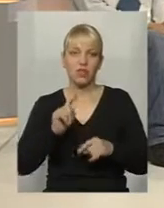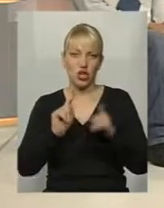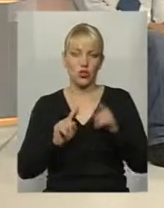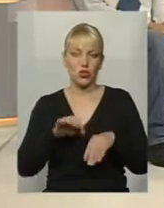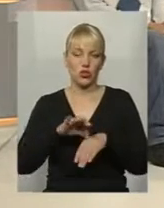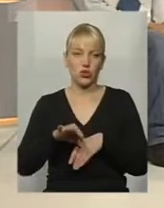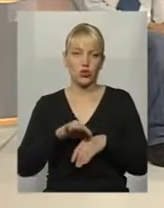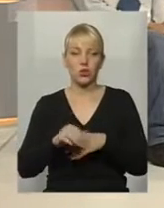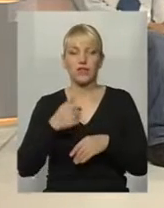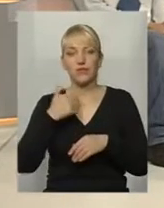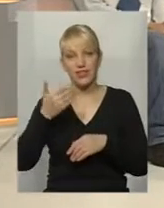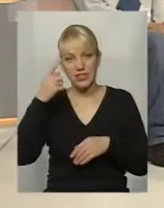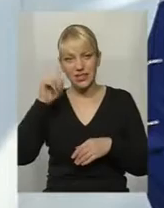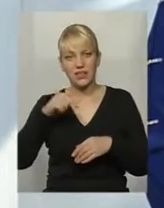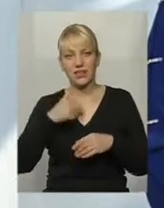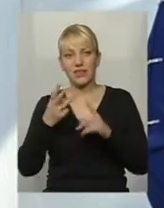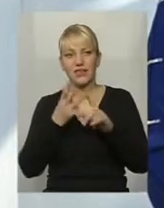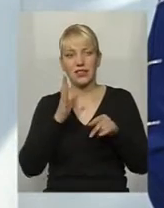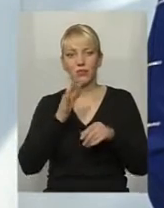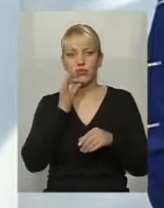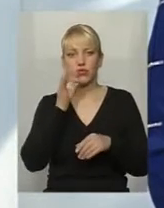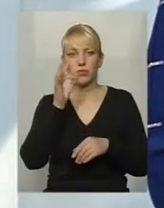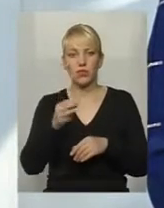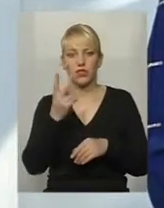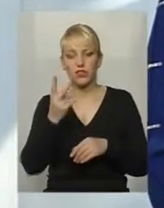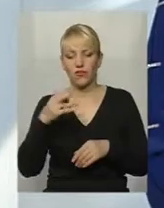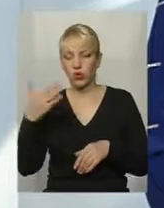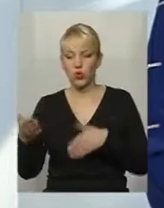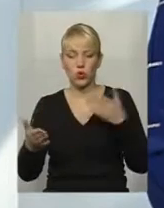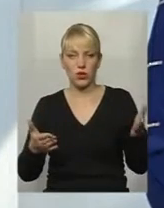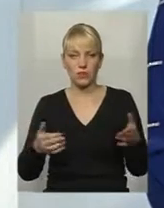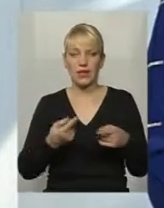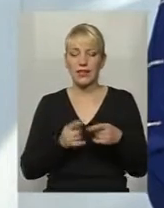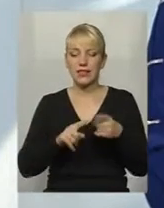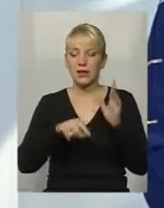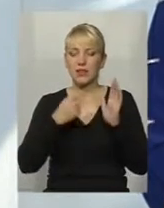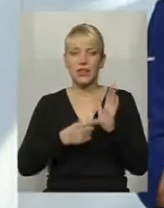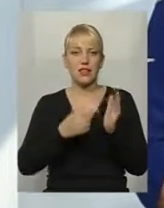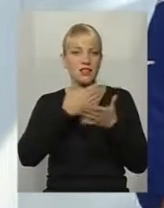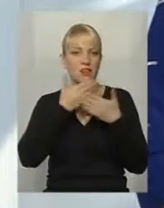Ну, ви знаєте, я сьогодні вже, напевно, втретє буду відповідати з двох сторон. На це питання немає